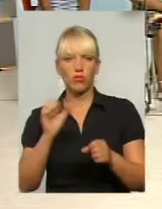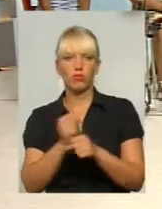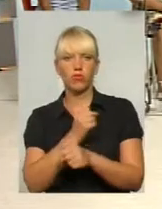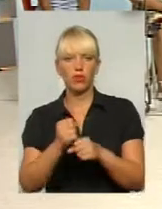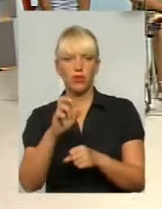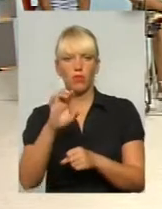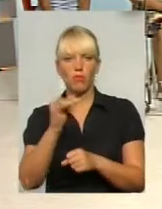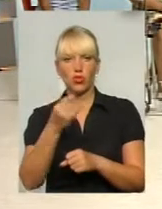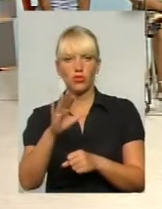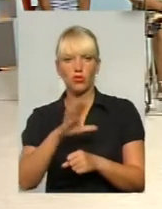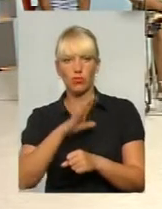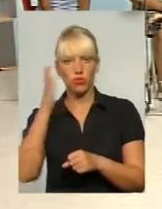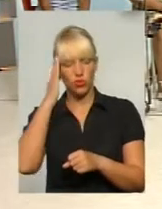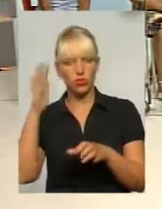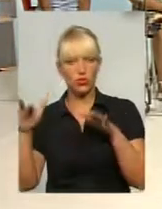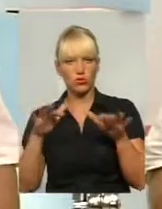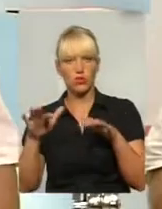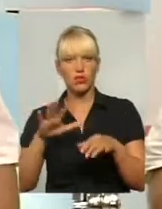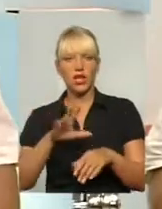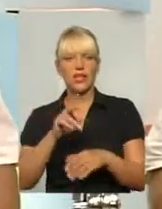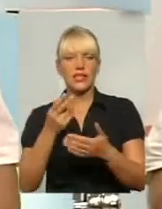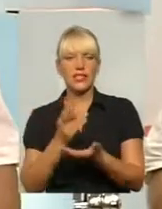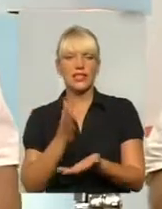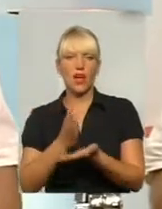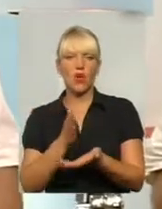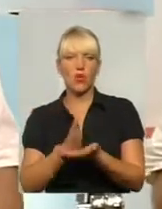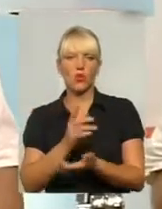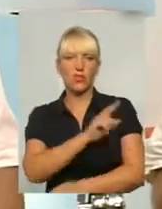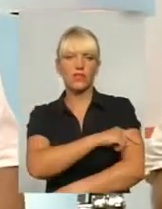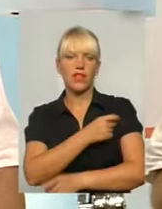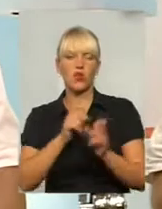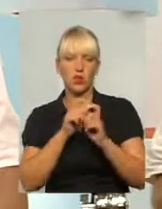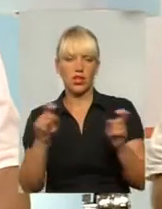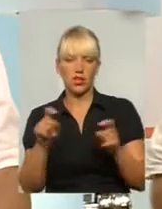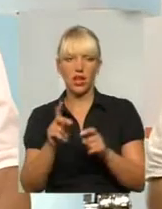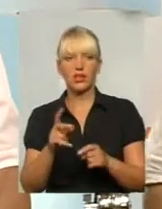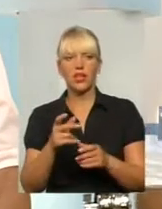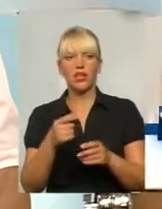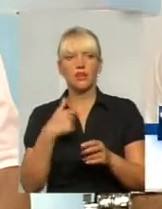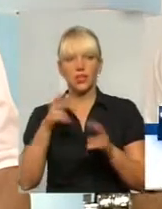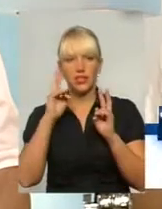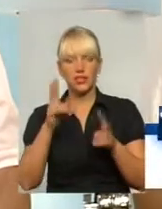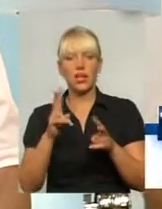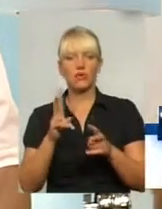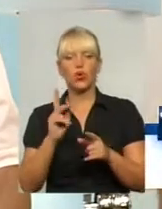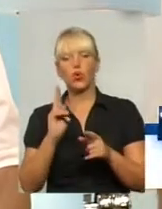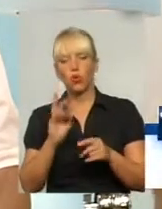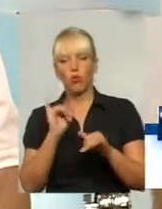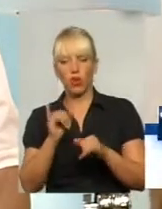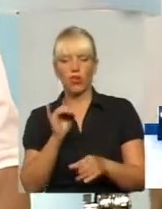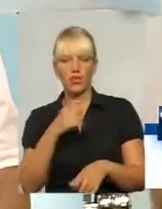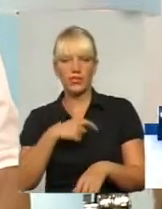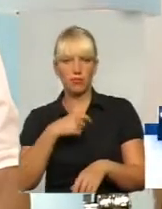струс мозу, знаходився в міській лікарні. Тому не треба говорити, хто жорстоко з ким поводиться. Чи Бойченко з тваринами, чи ви з Бойченком. Але